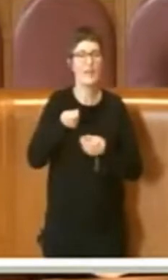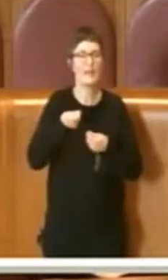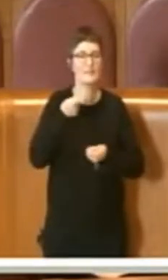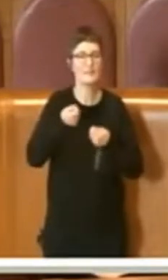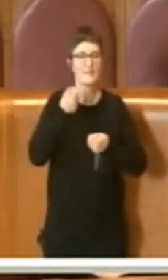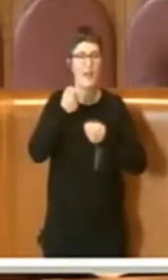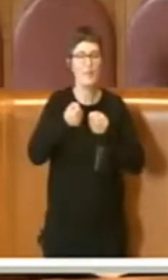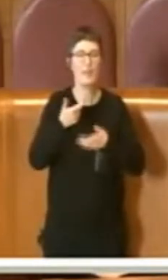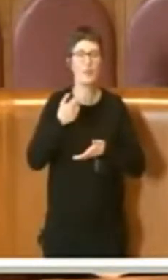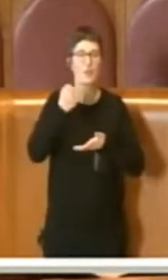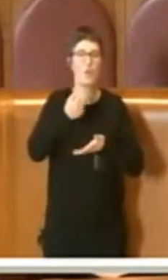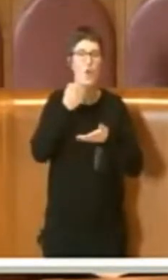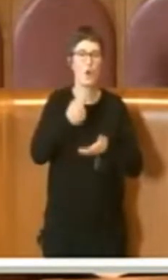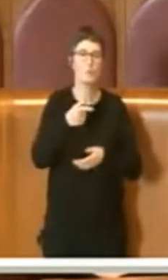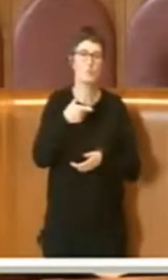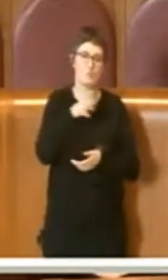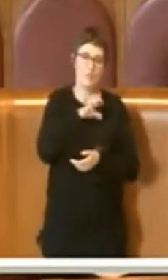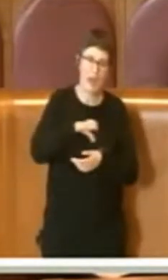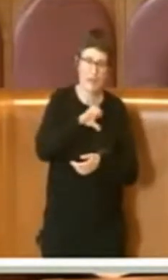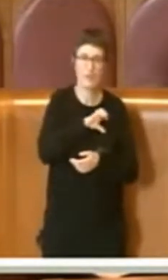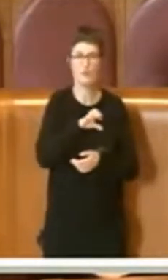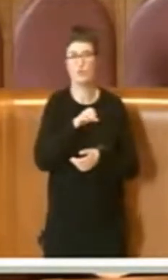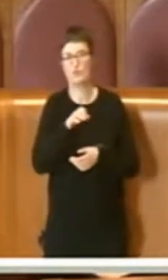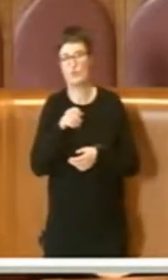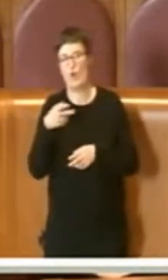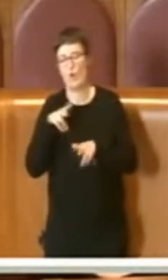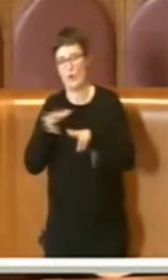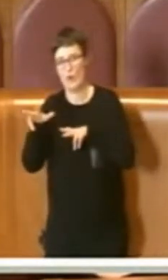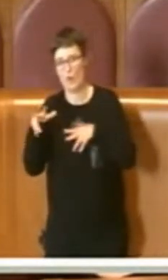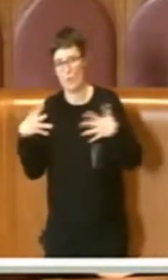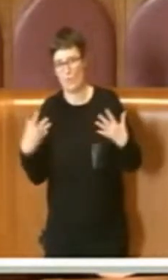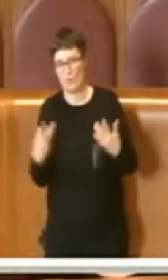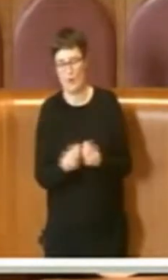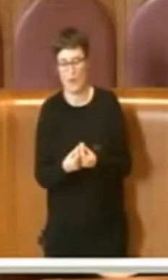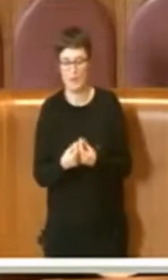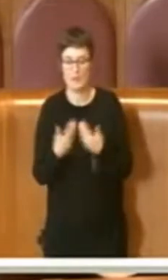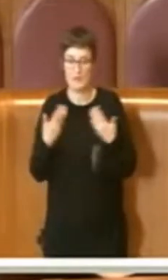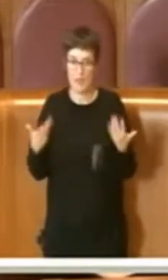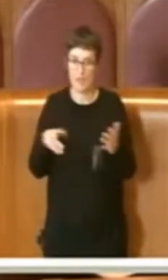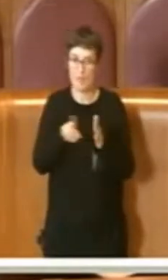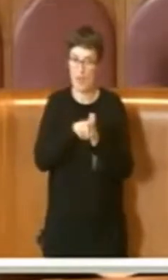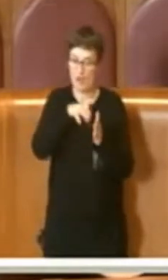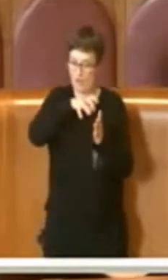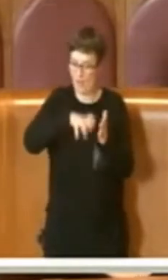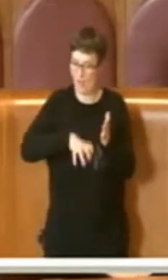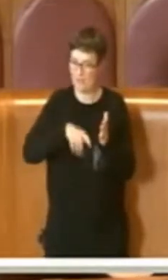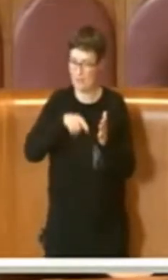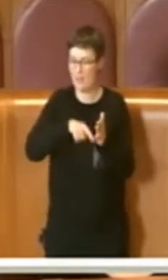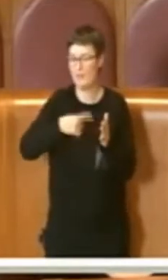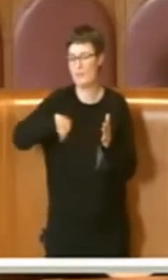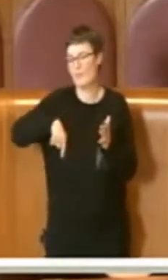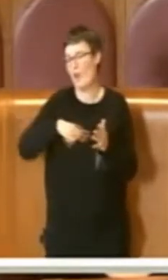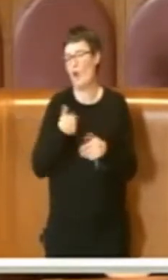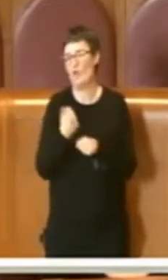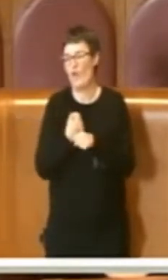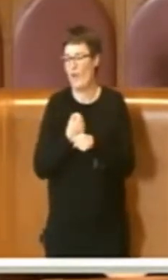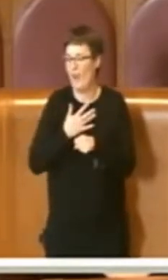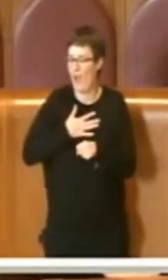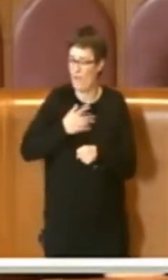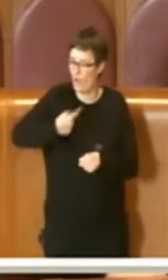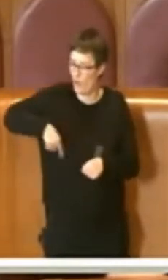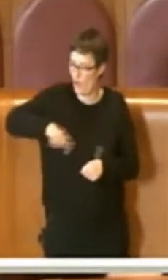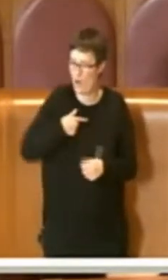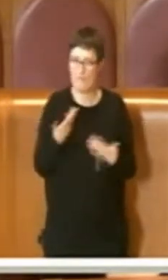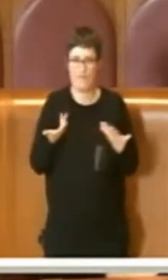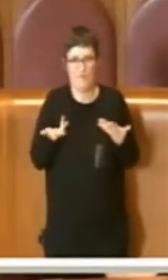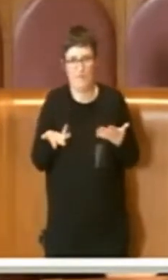noi concludiamo con il voto su questa delibera il lavoro che è di nostra competenza, che è quello di